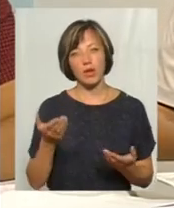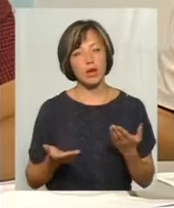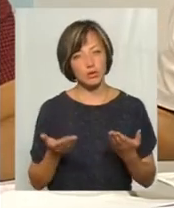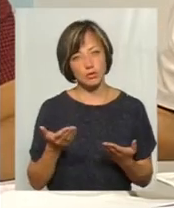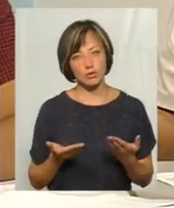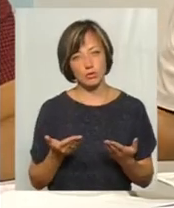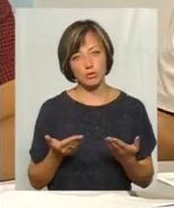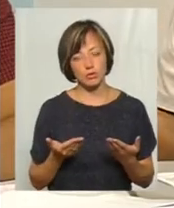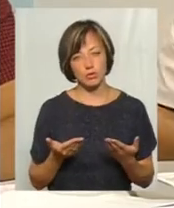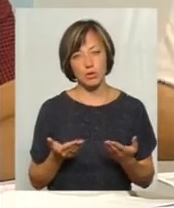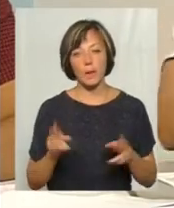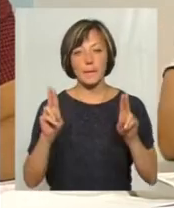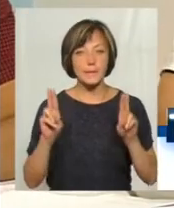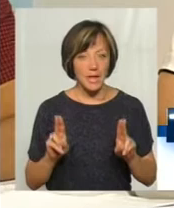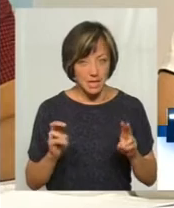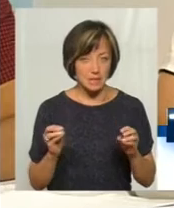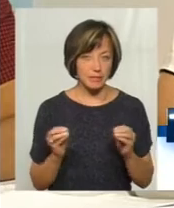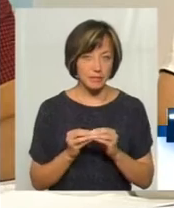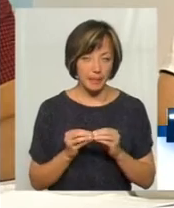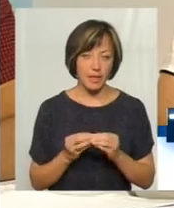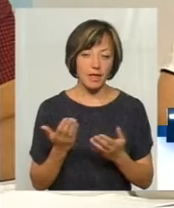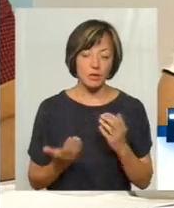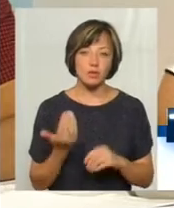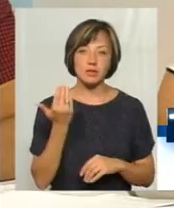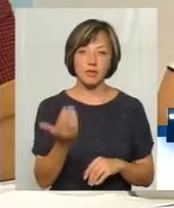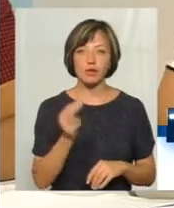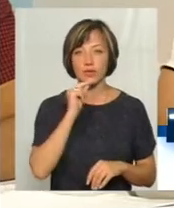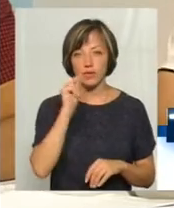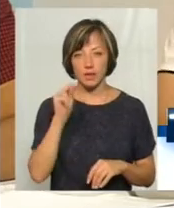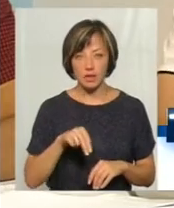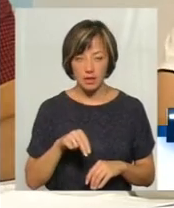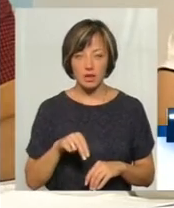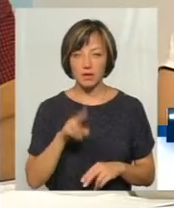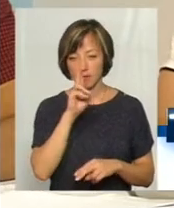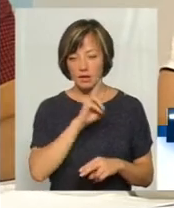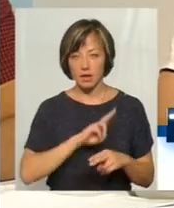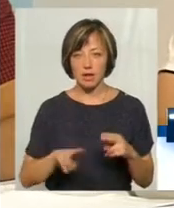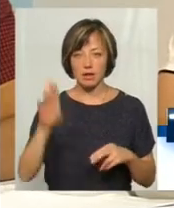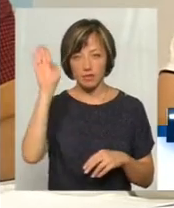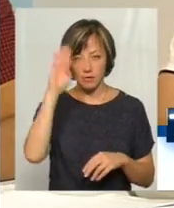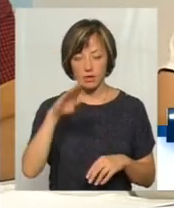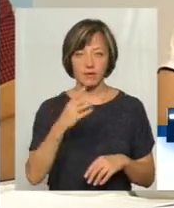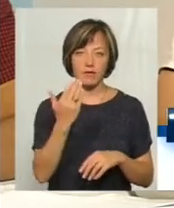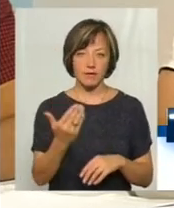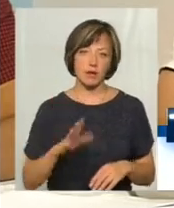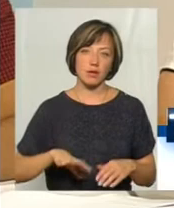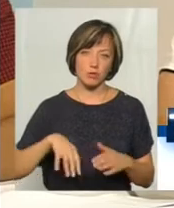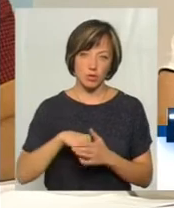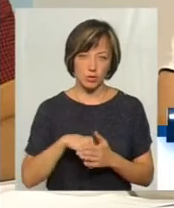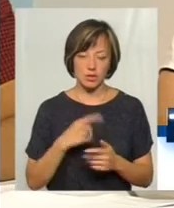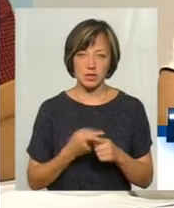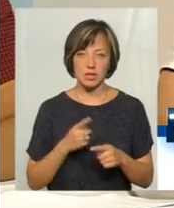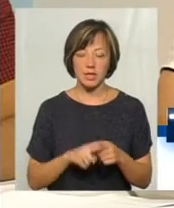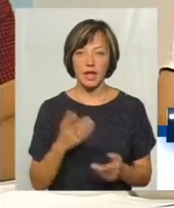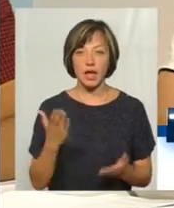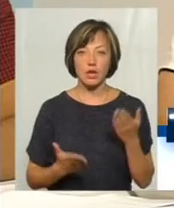Принцип один теж саме. Якщо з вашої вони деяк втрата води, ви за неї і проплачуєте.